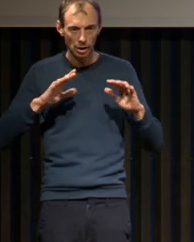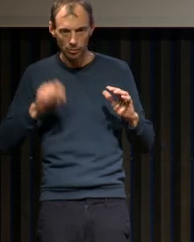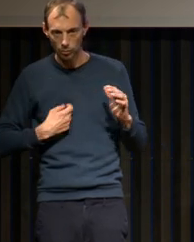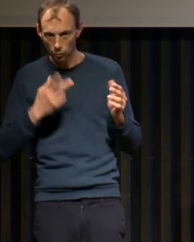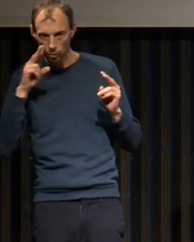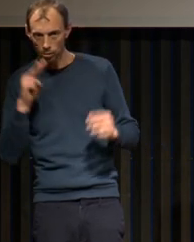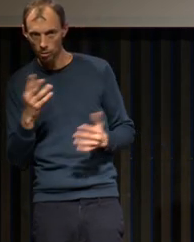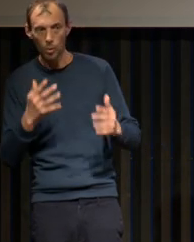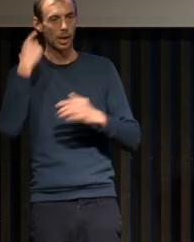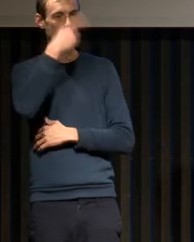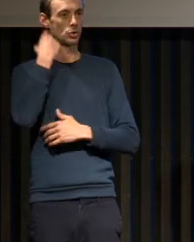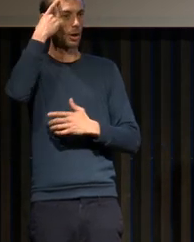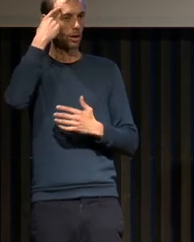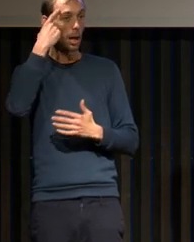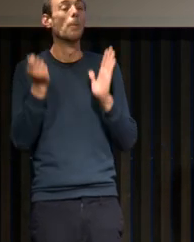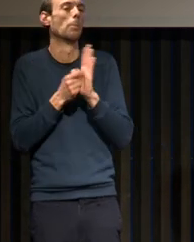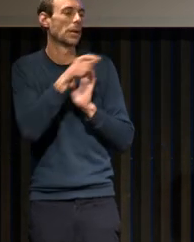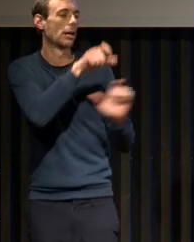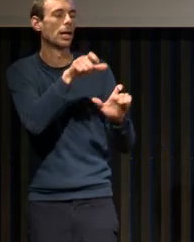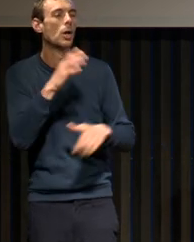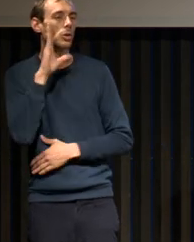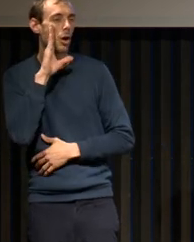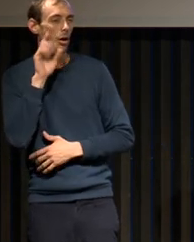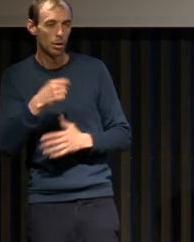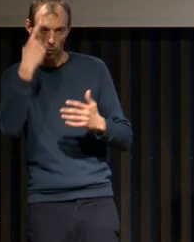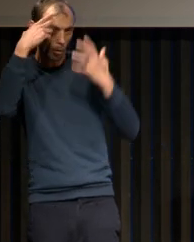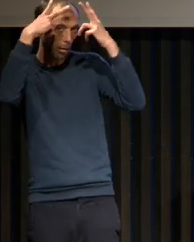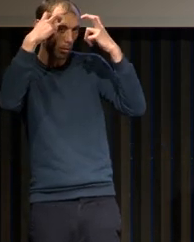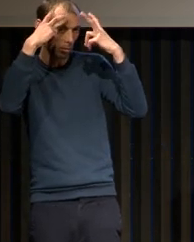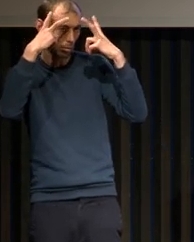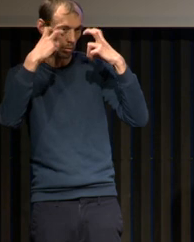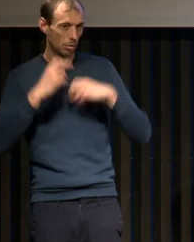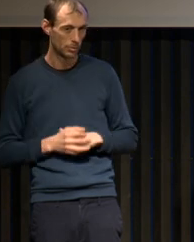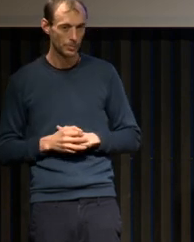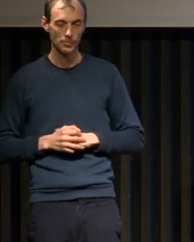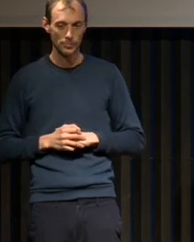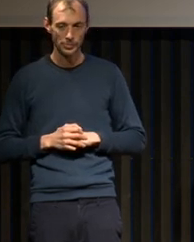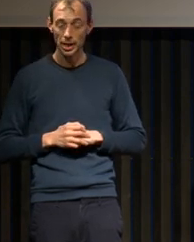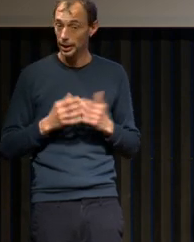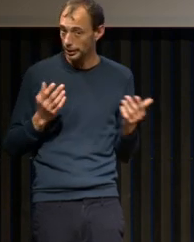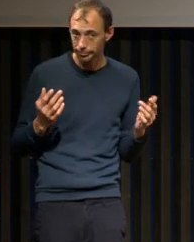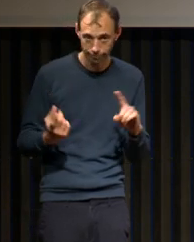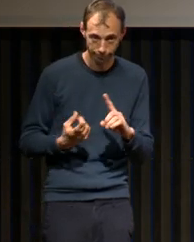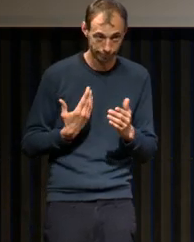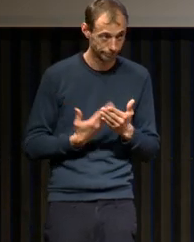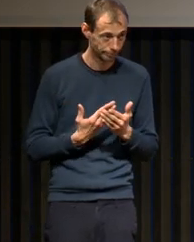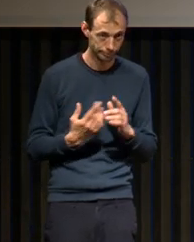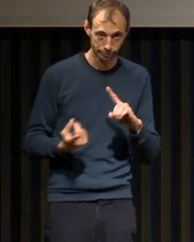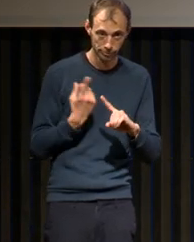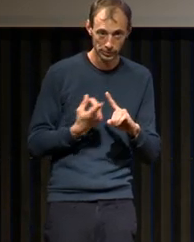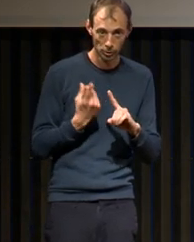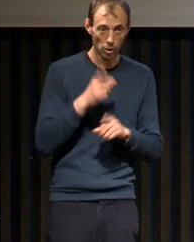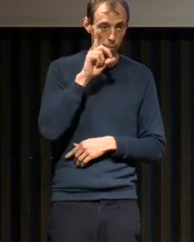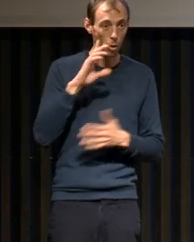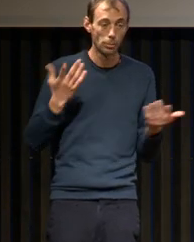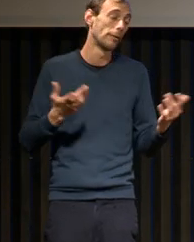Ce qui se passe dans la tête pendant que les sujets dorment. Et donc, ça c'est très important parce que les neurologues et les neuropsychiatres vont avoir un